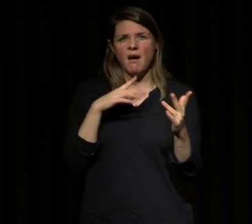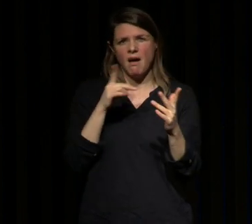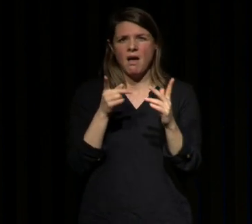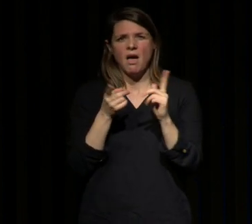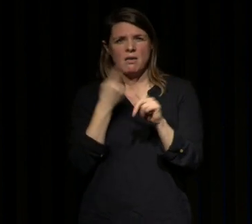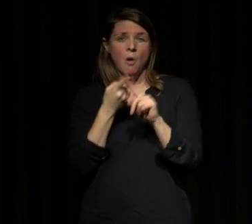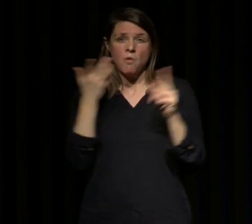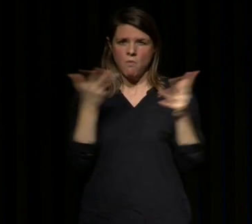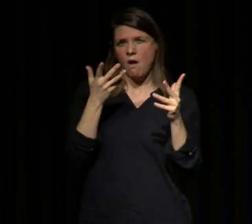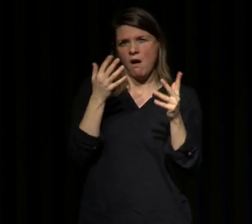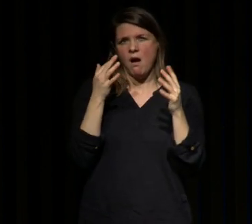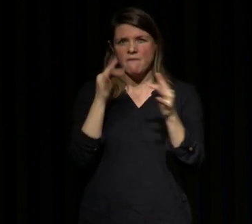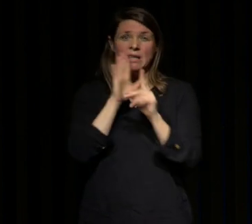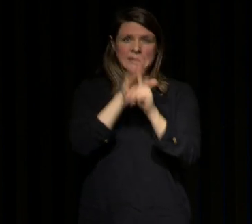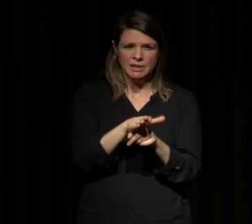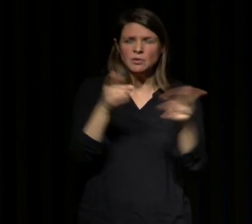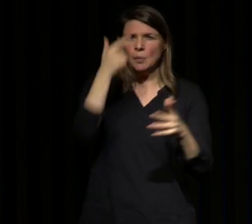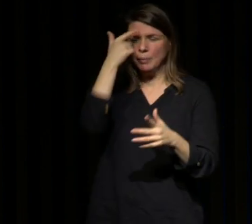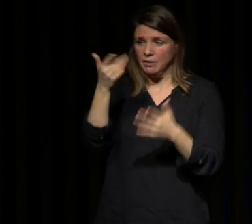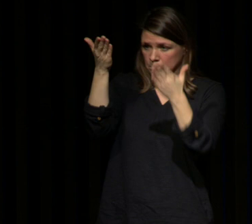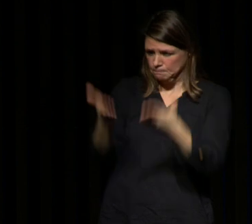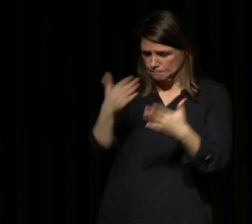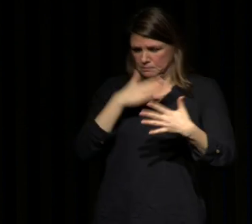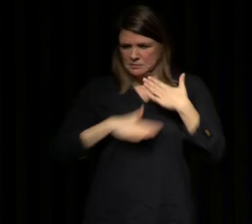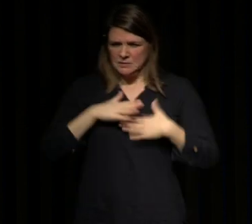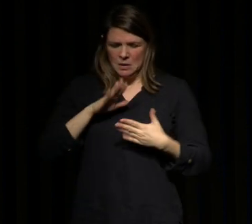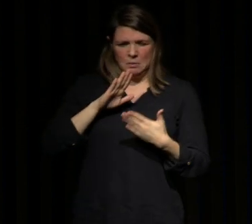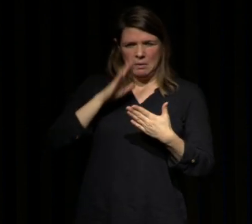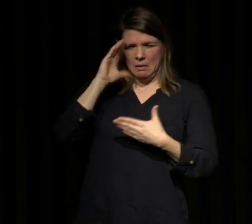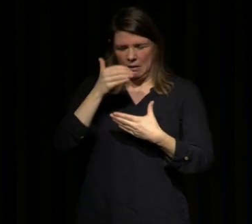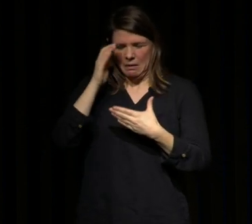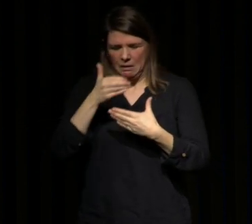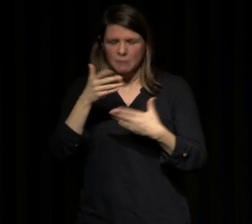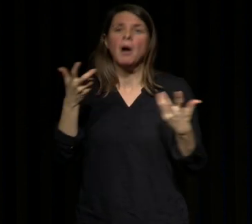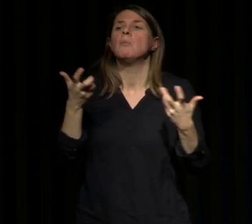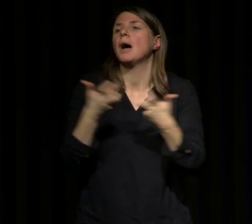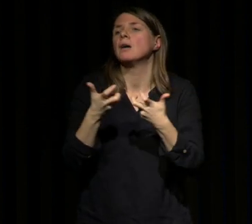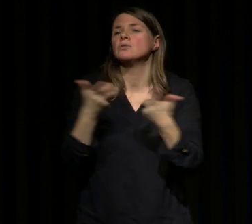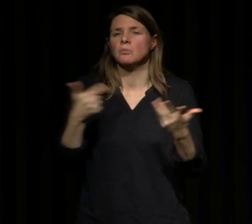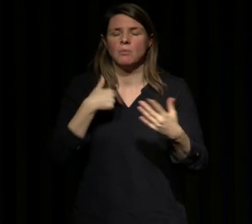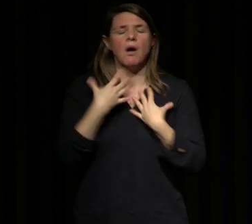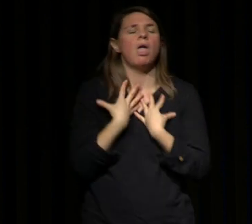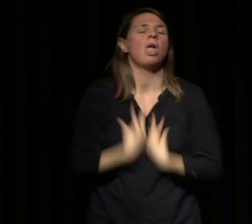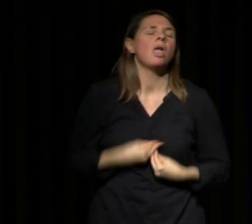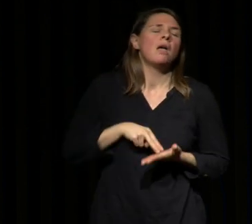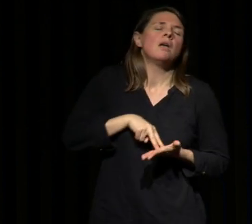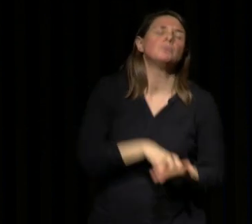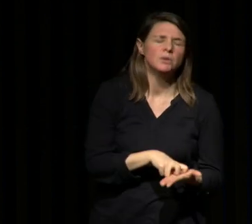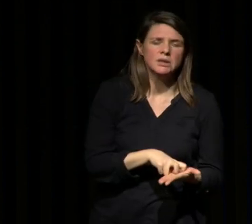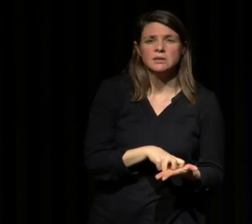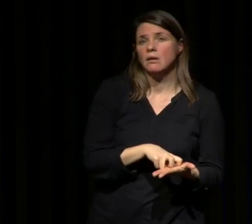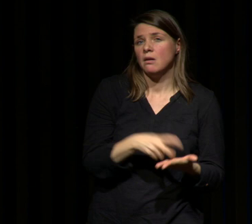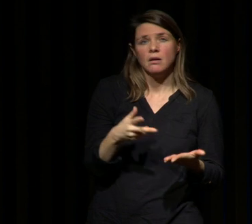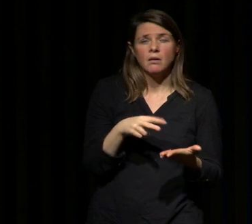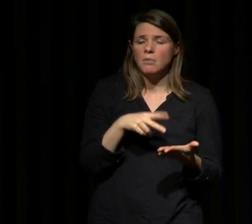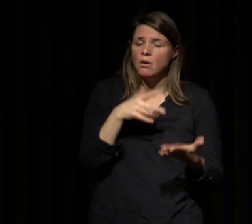important c'est alors que quand vous êtes fatigué et somnolent le ressenti est identique c'est à dire en gros je suis épuisé je ne peux